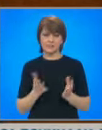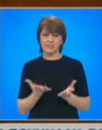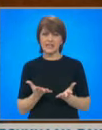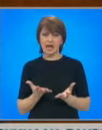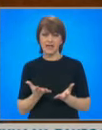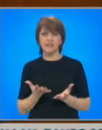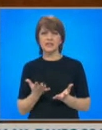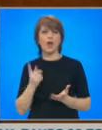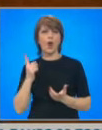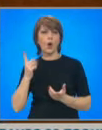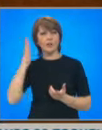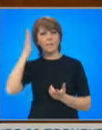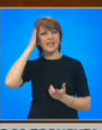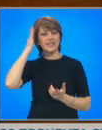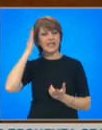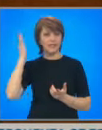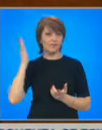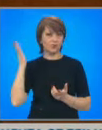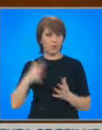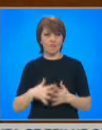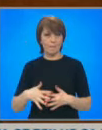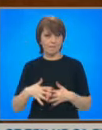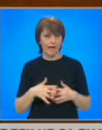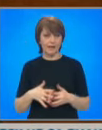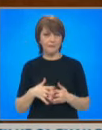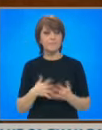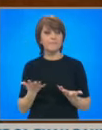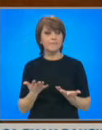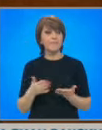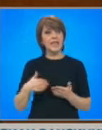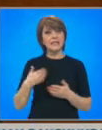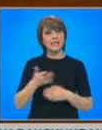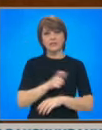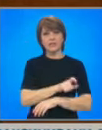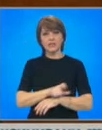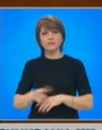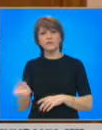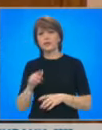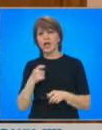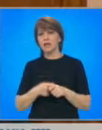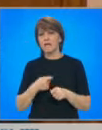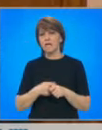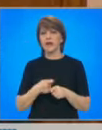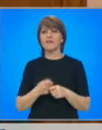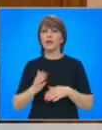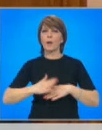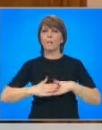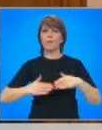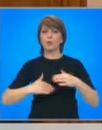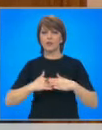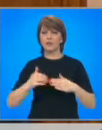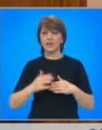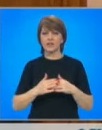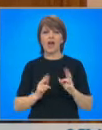департамента по отбраната, а включително и през следващата седмица ще бъдат направени редица подготвителни